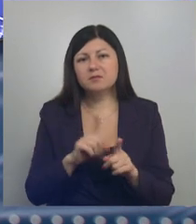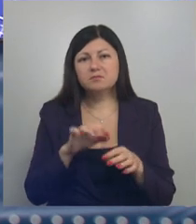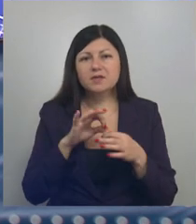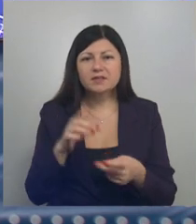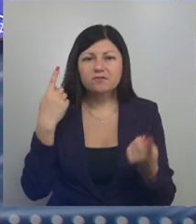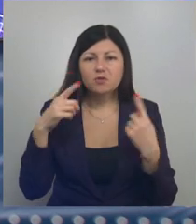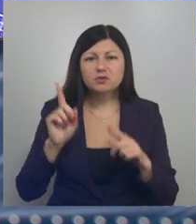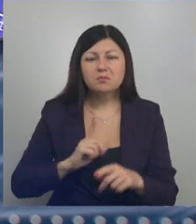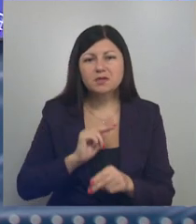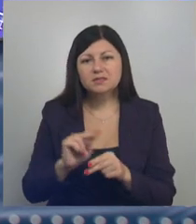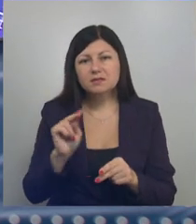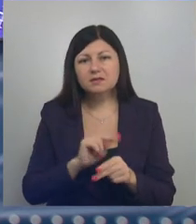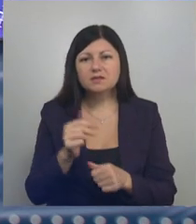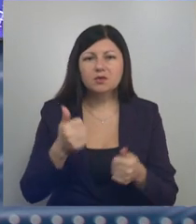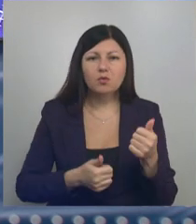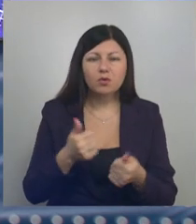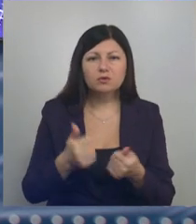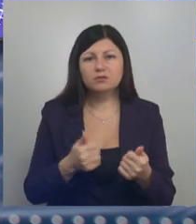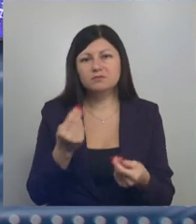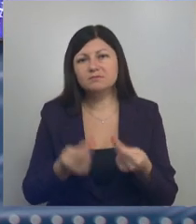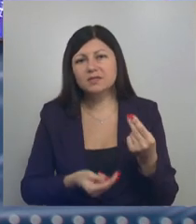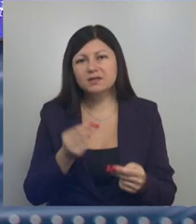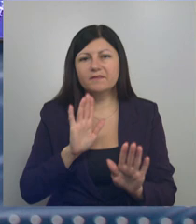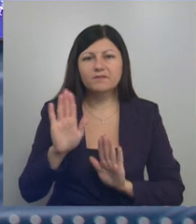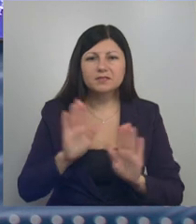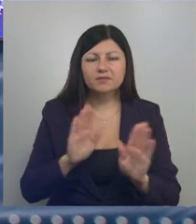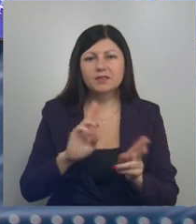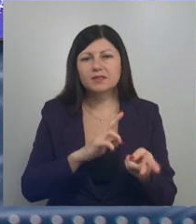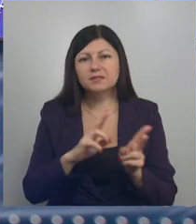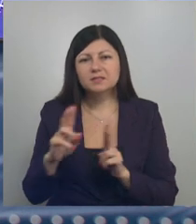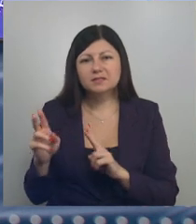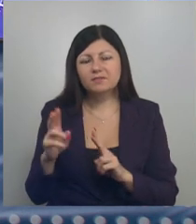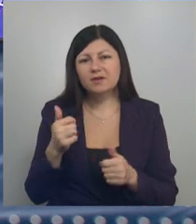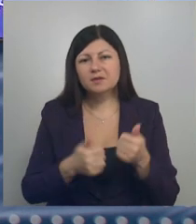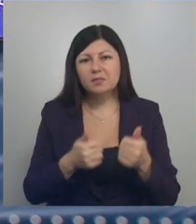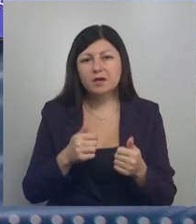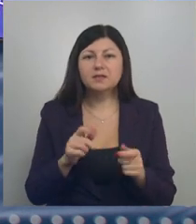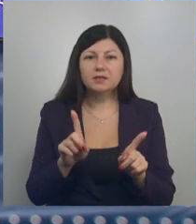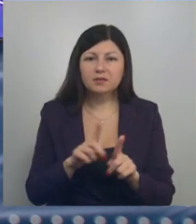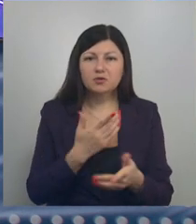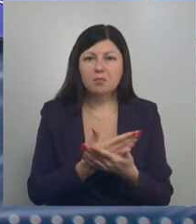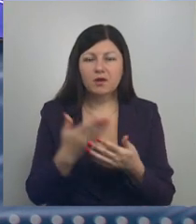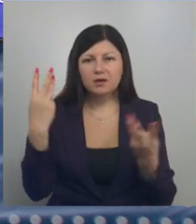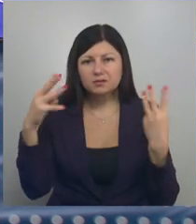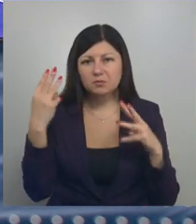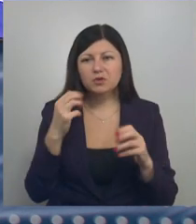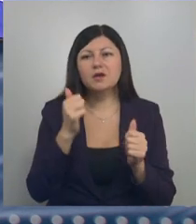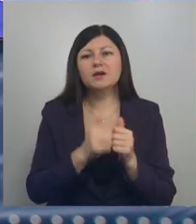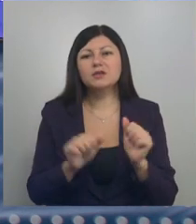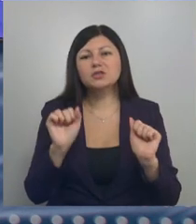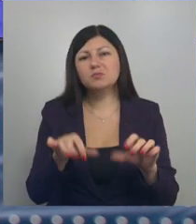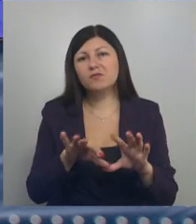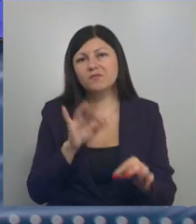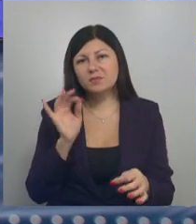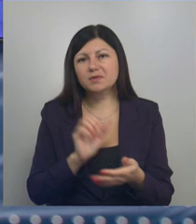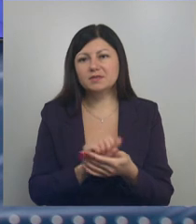творческие мастер-классы, конкурсы, игры, выставки, танцевальные баттлы и даже показ мод. Каждый смог выбрать